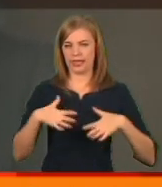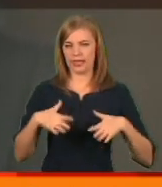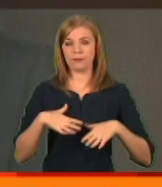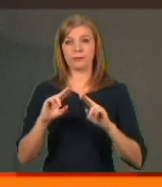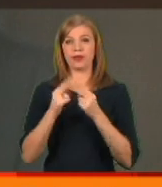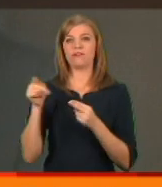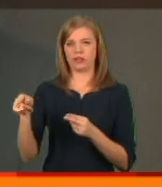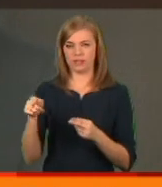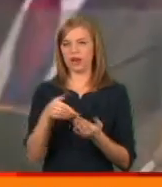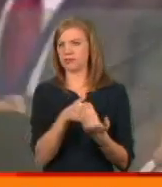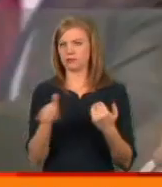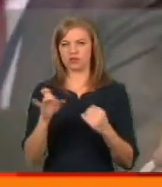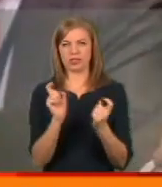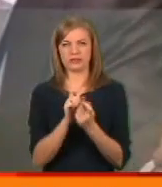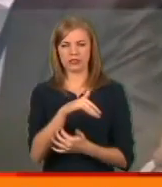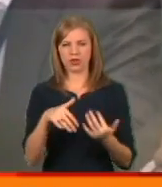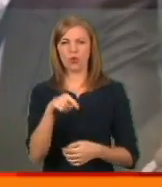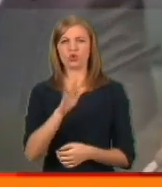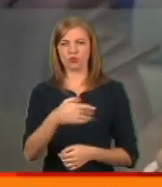Федерація пішла зі скандалом.